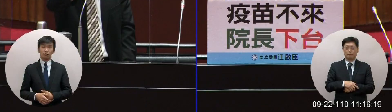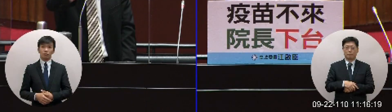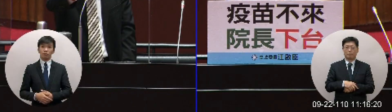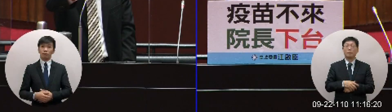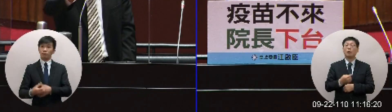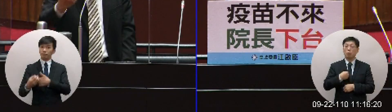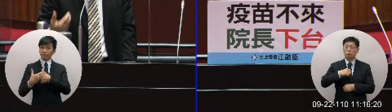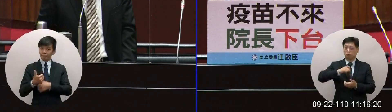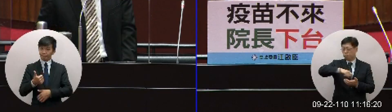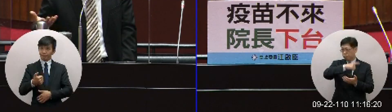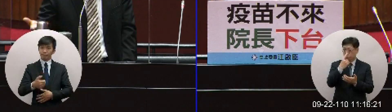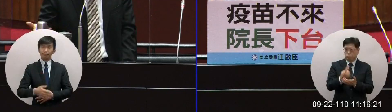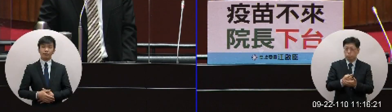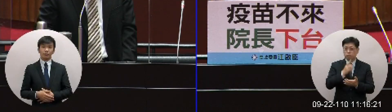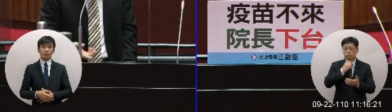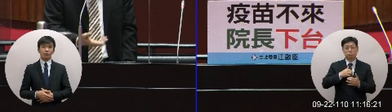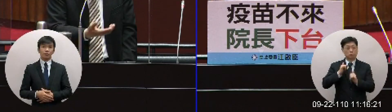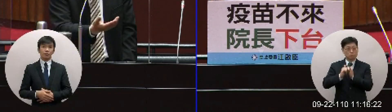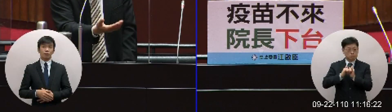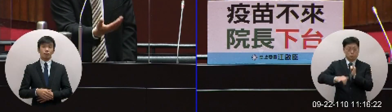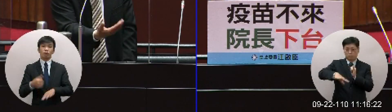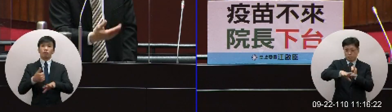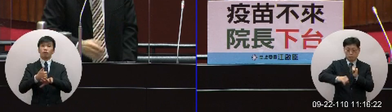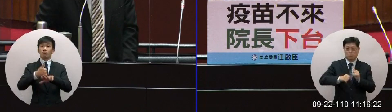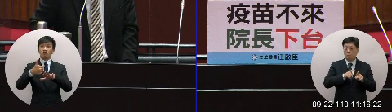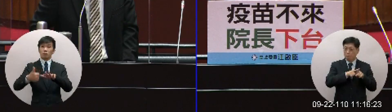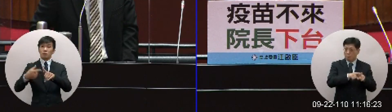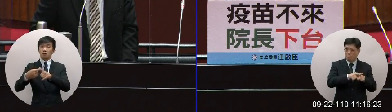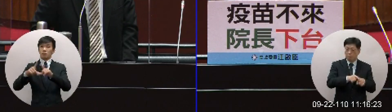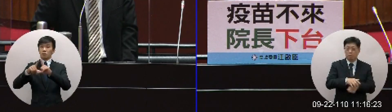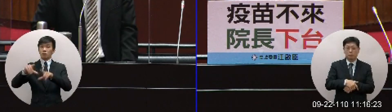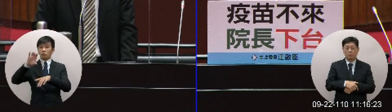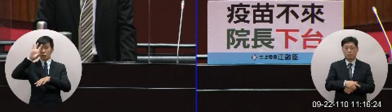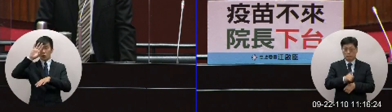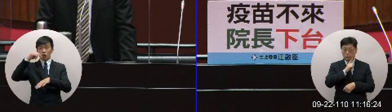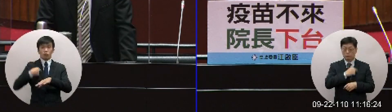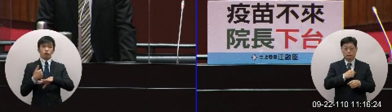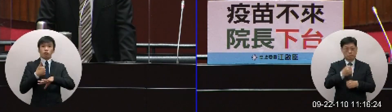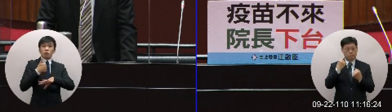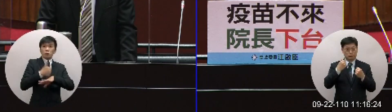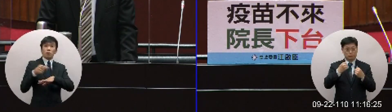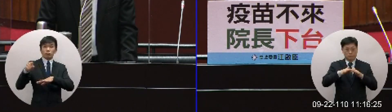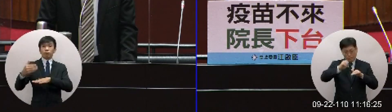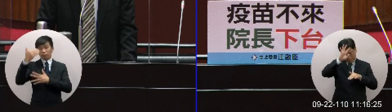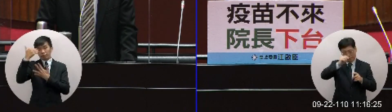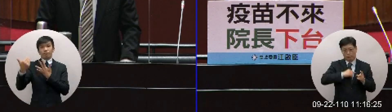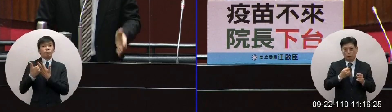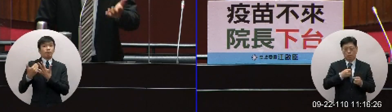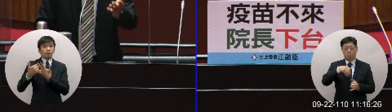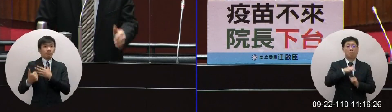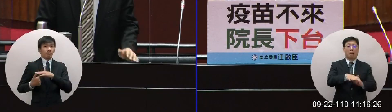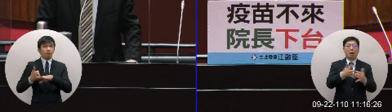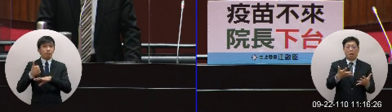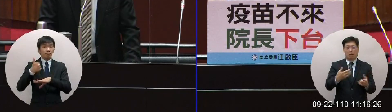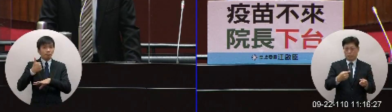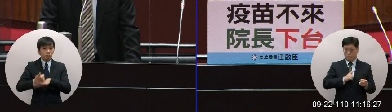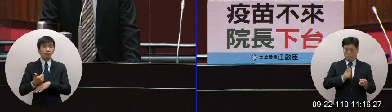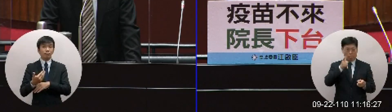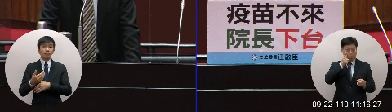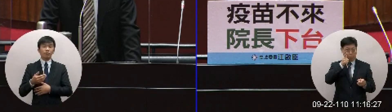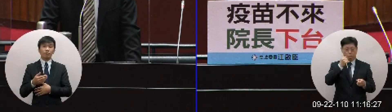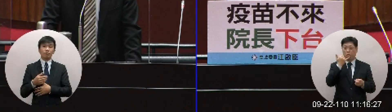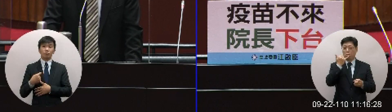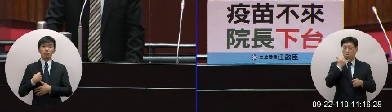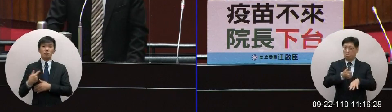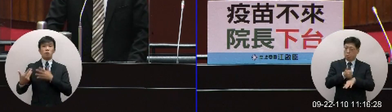我們所有的國人陪你陪執政黨陪葬然後你還有臉在